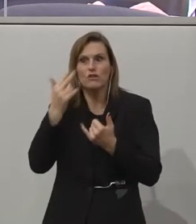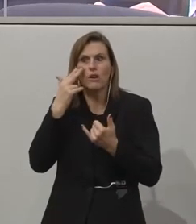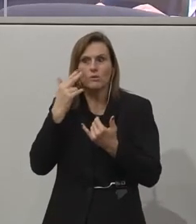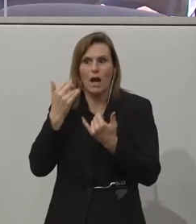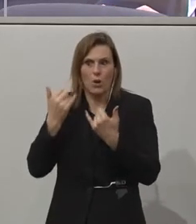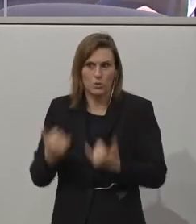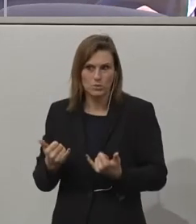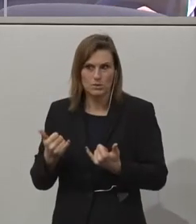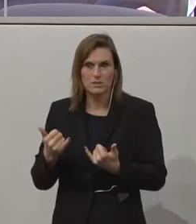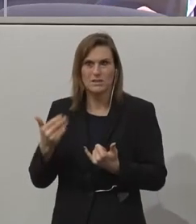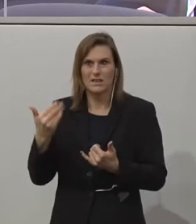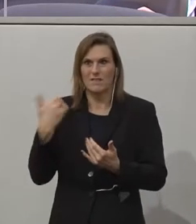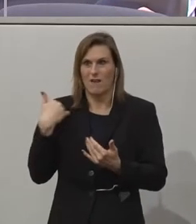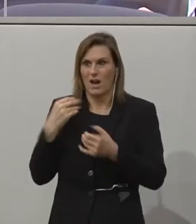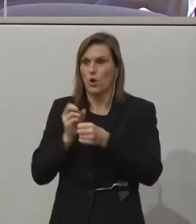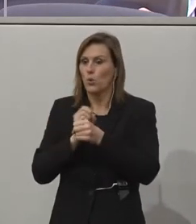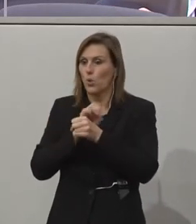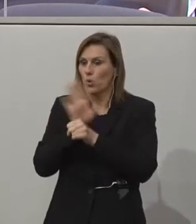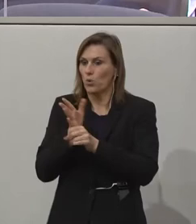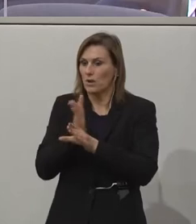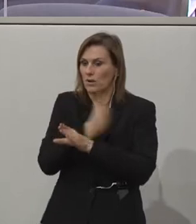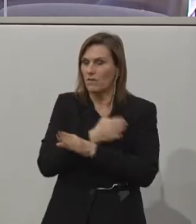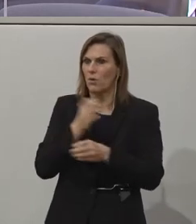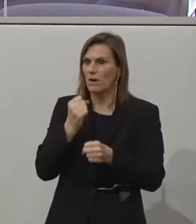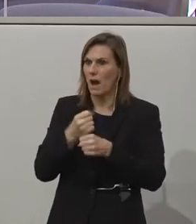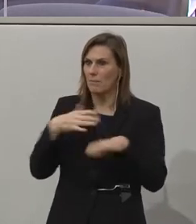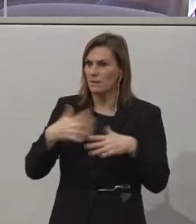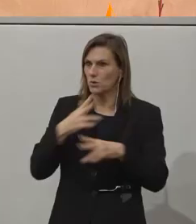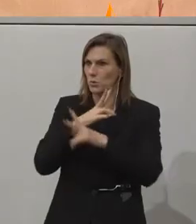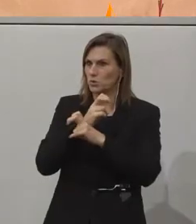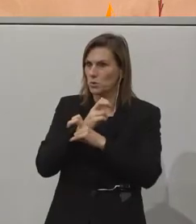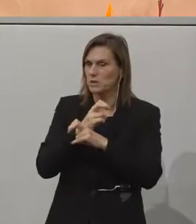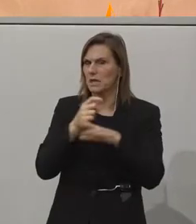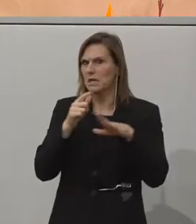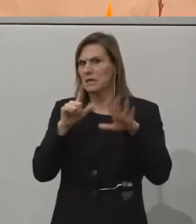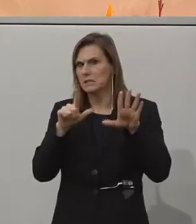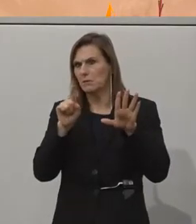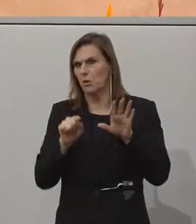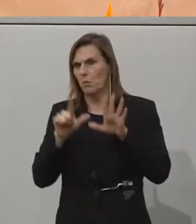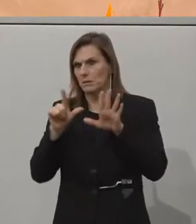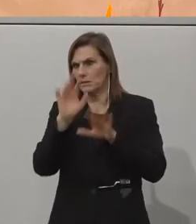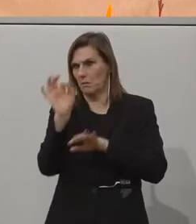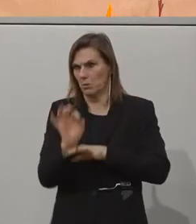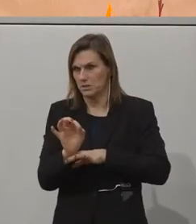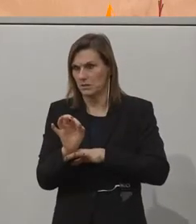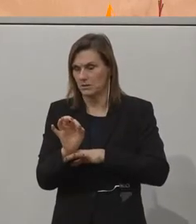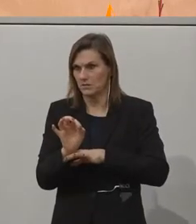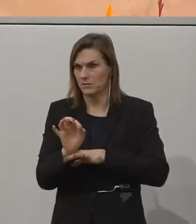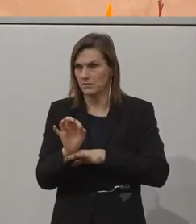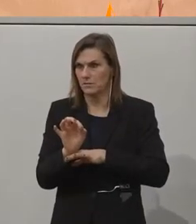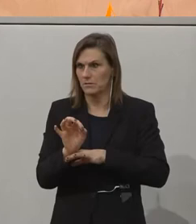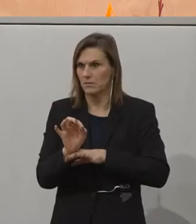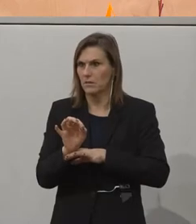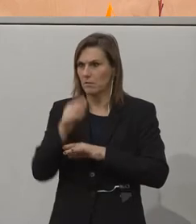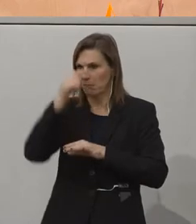Wir hatten vor Corona eine Arbeitslosigkeit in Österreich von 7,7 Prozent. Für die